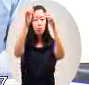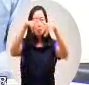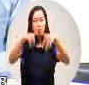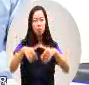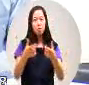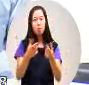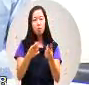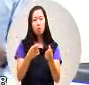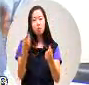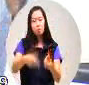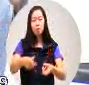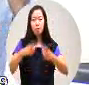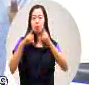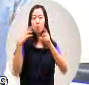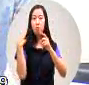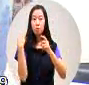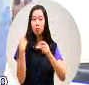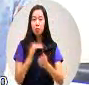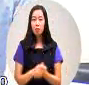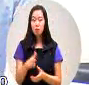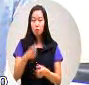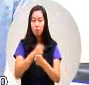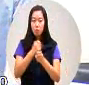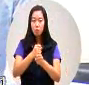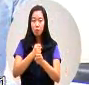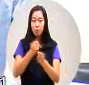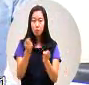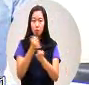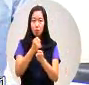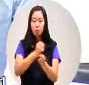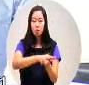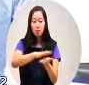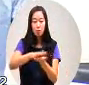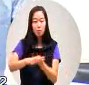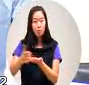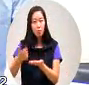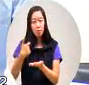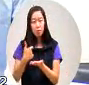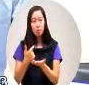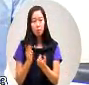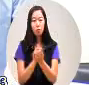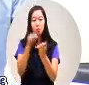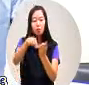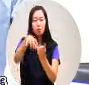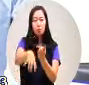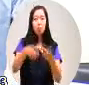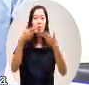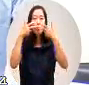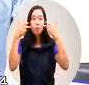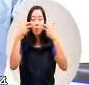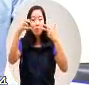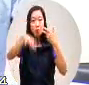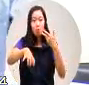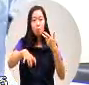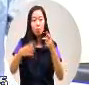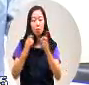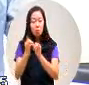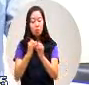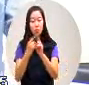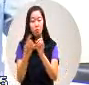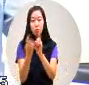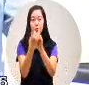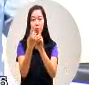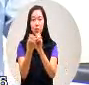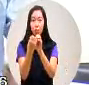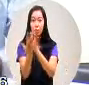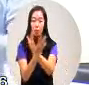河床要做轻速工程是不是要跟当地的部落的人来讨论